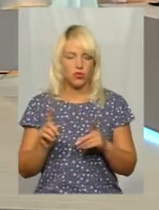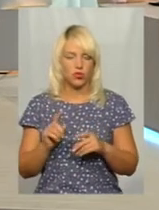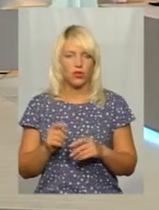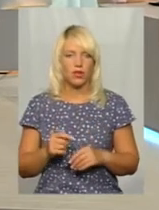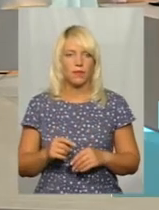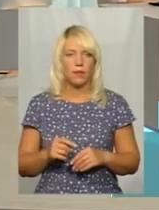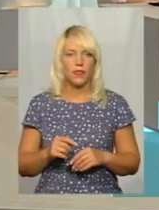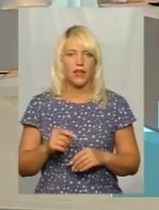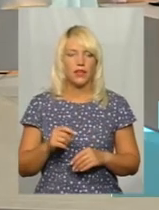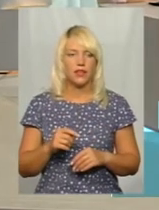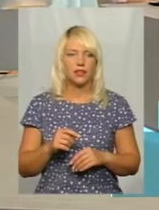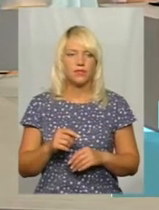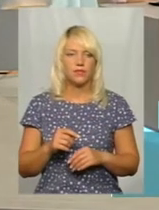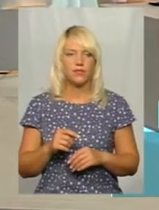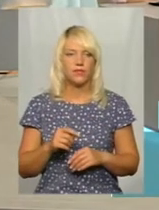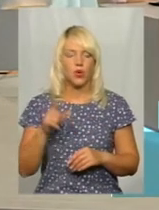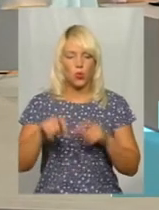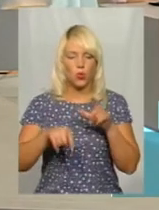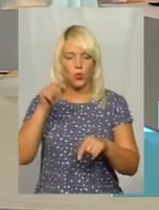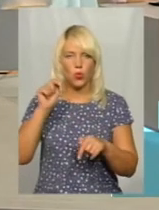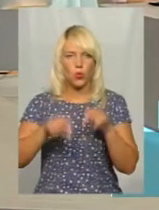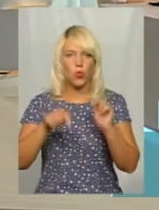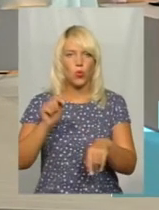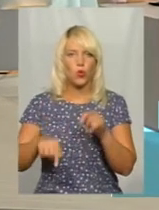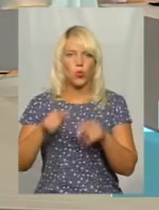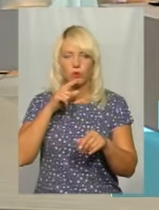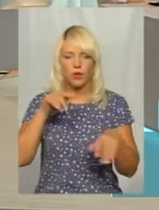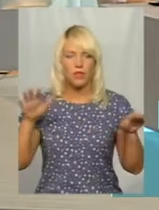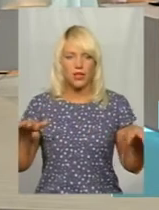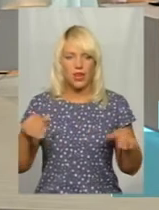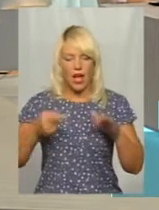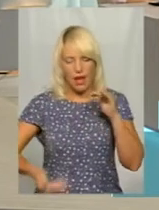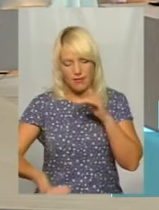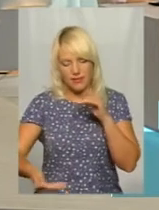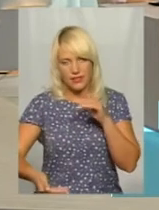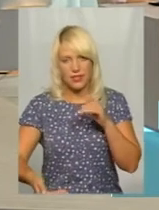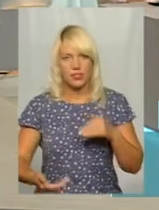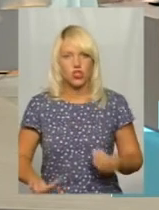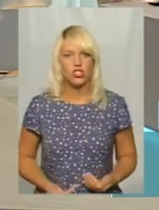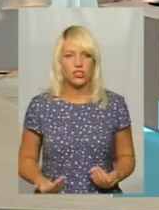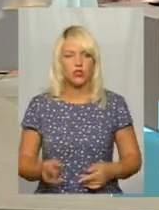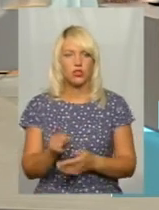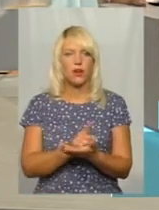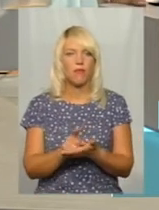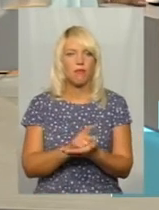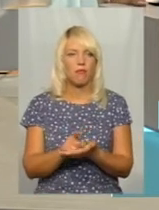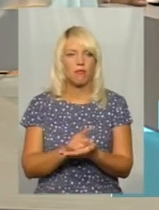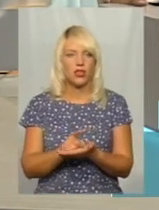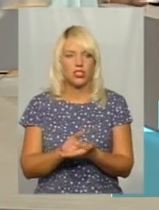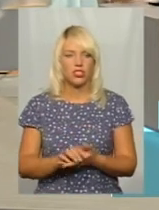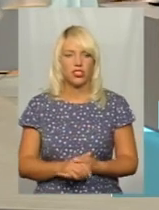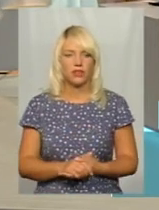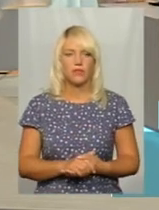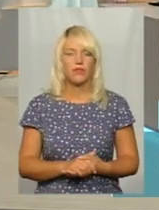клюють птиці, а знизу жируть мішки. І герметичність порушується. Так,